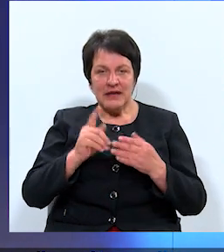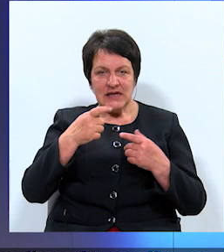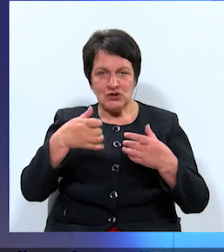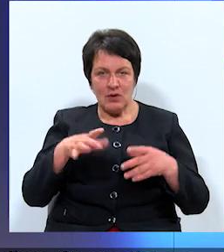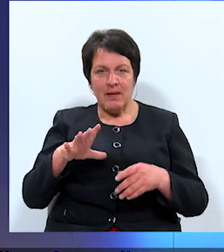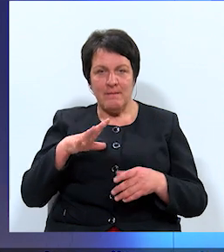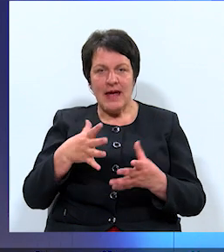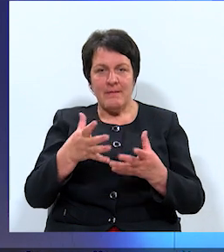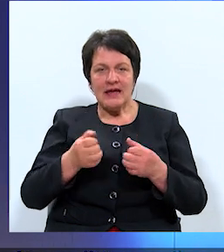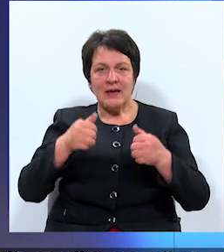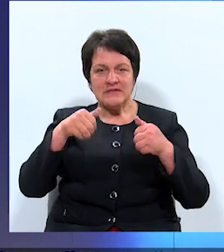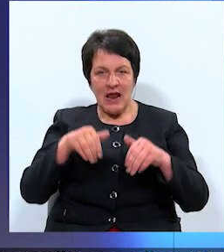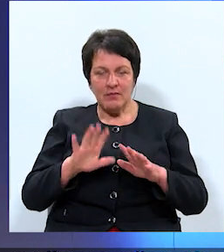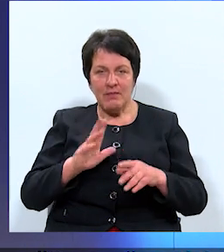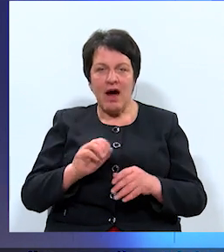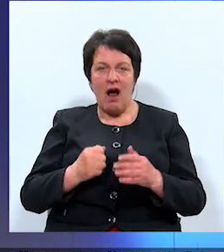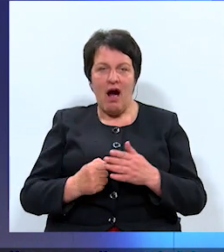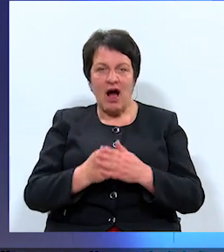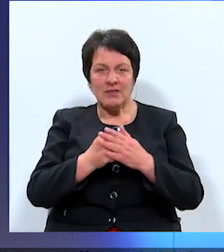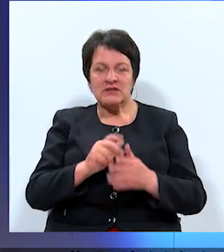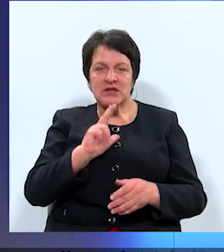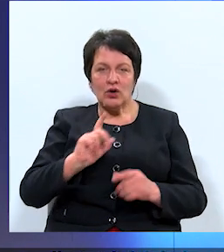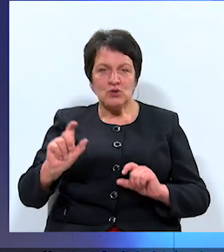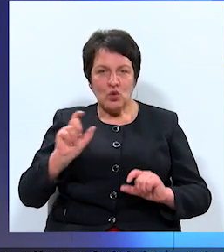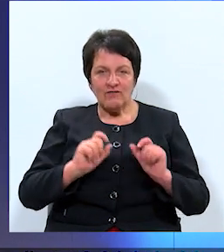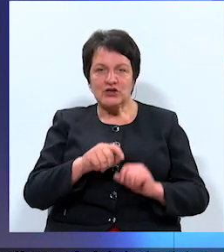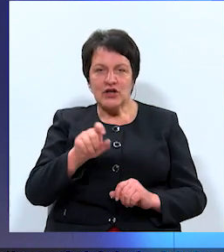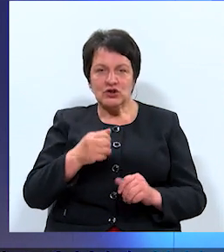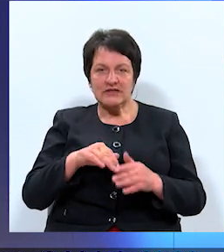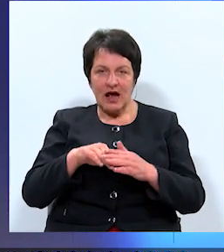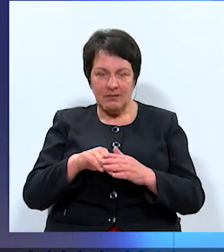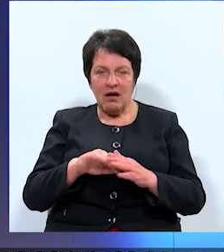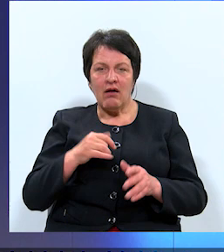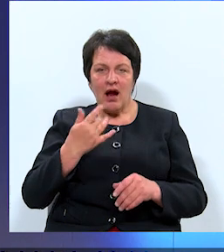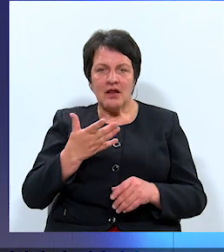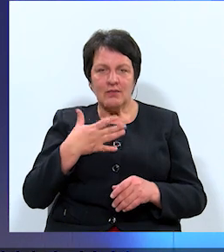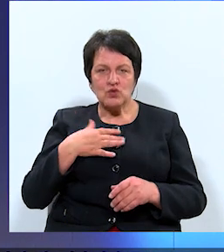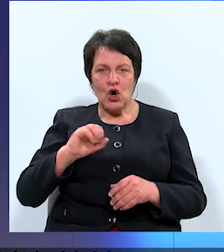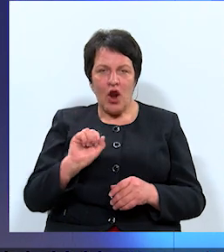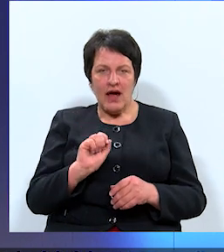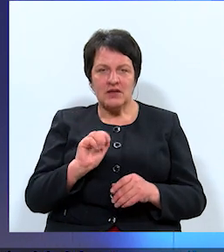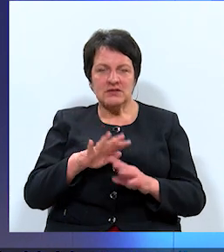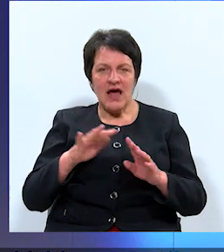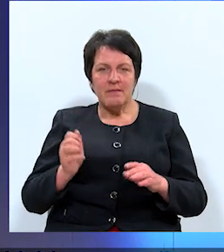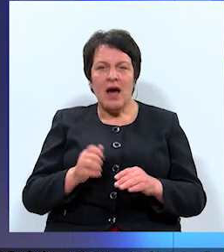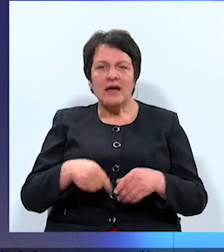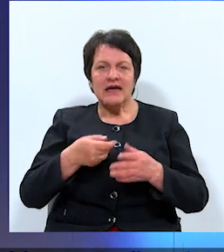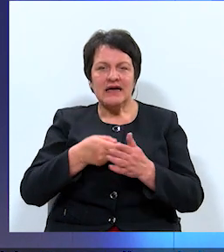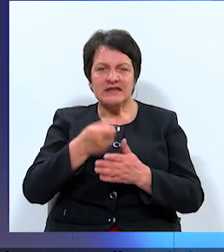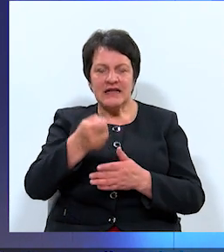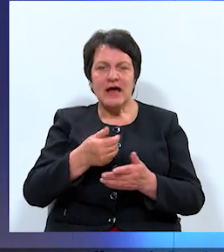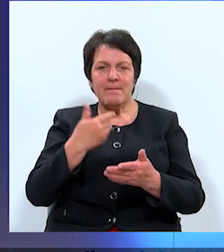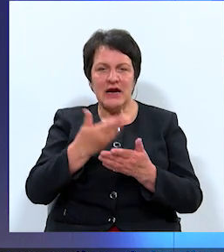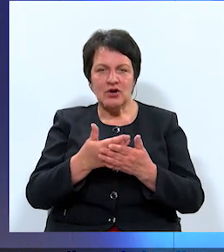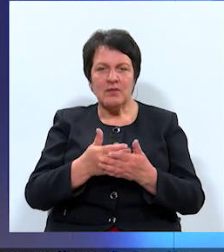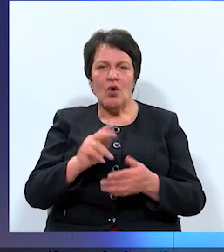tika pieņemts lēmums par atbalstu Daugavpils universitātes statusu saglabāšanu, kad mūsu kolēgi saimā iesniedza priešlikumus trešajam lasījumam likuma